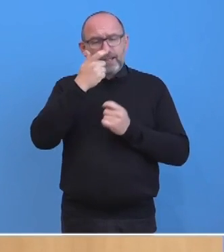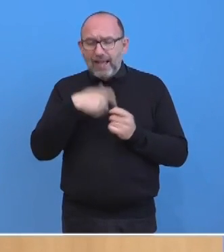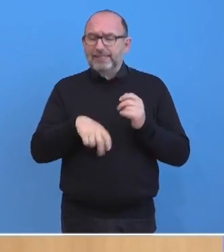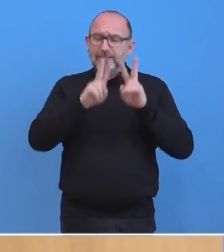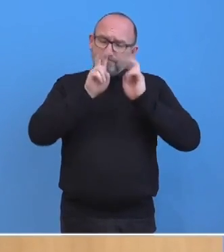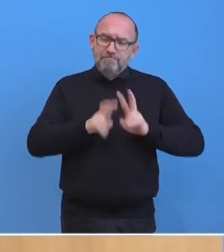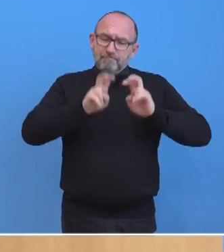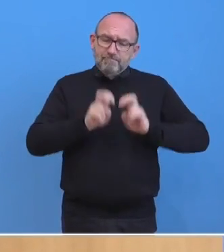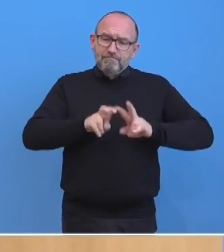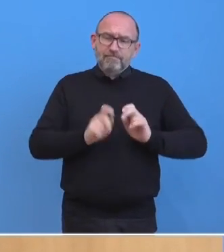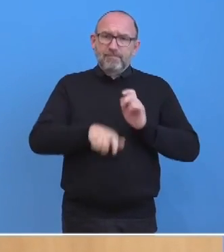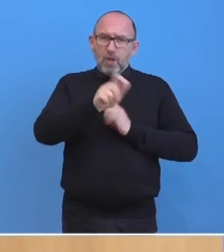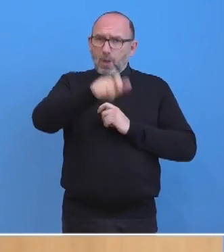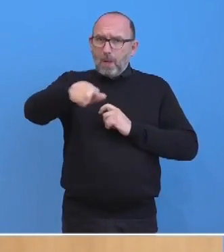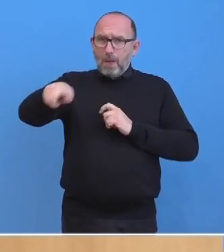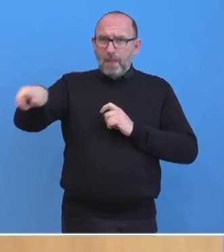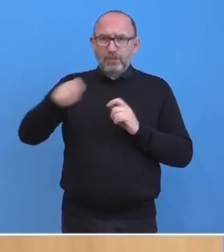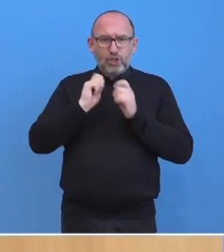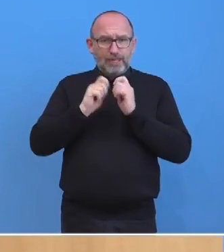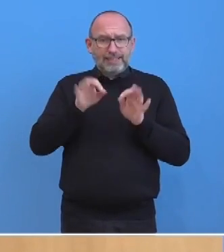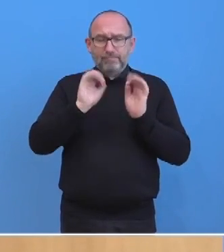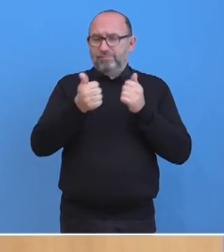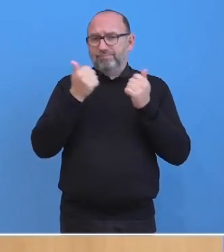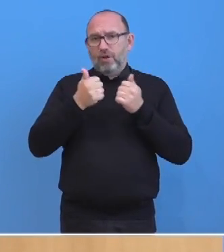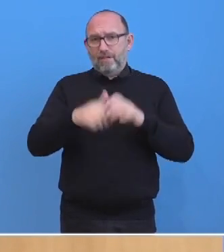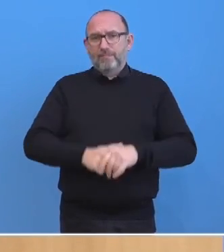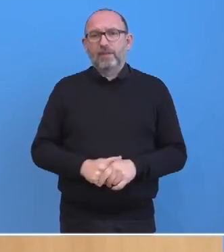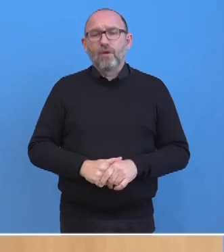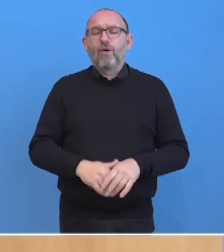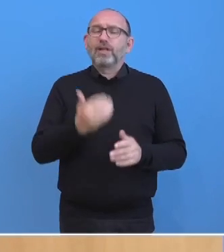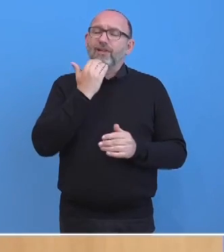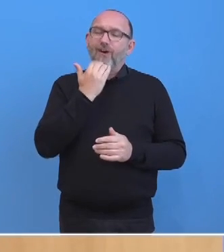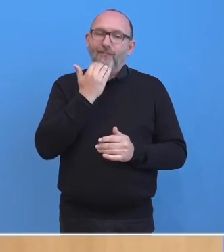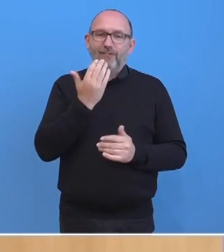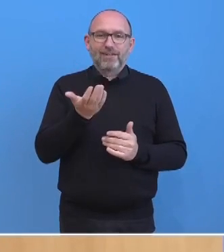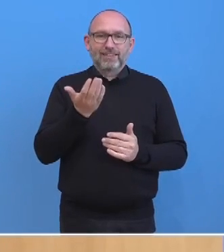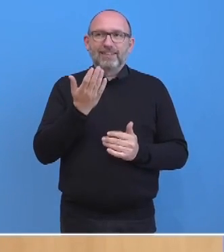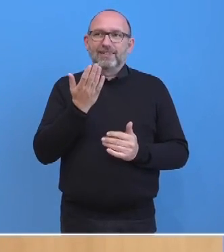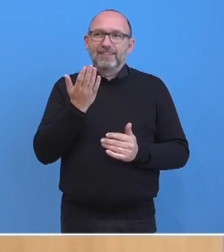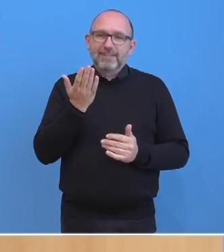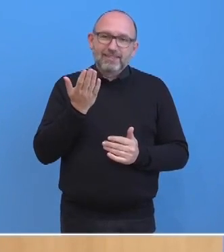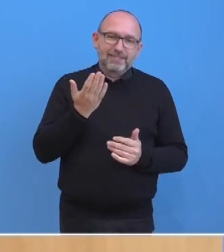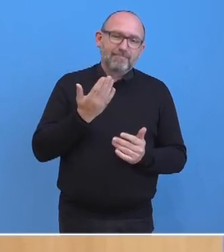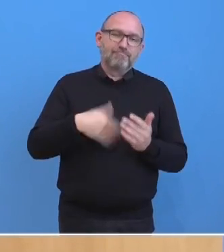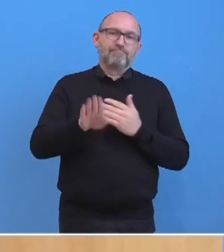recherchierenden und hart arbeitenden Journalisten gibt. Und ich hoffe, dass der Anteil an eher etwas